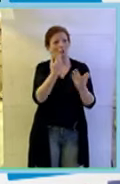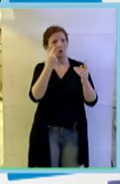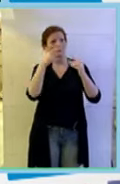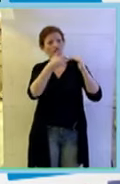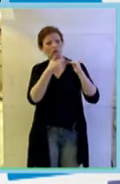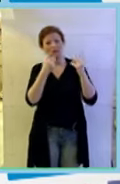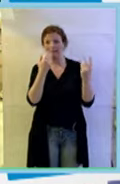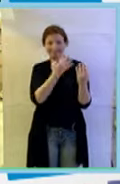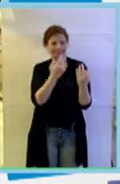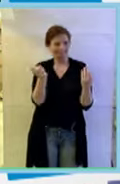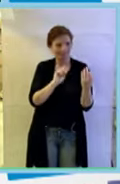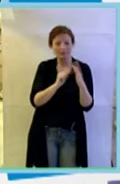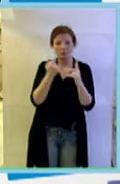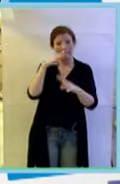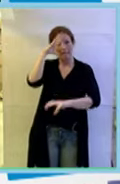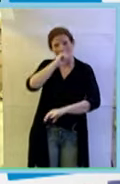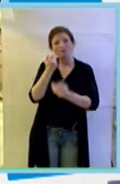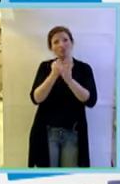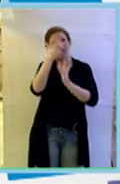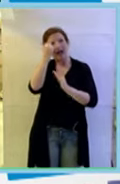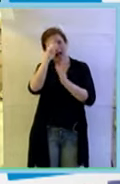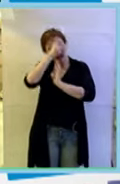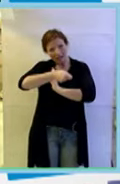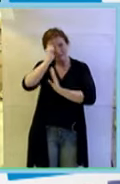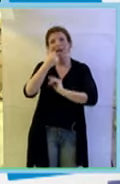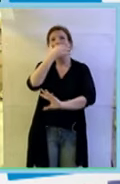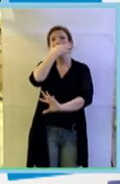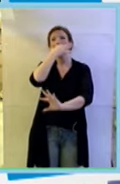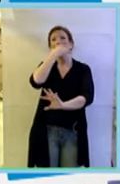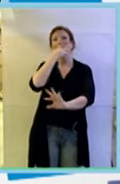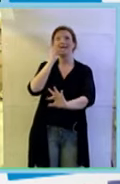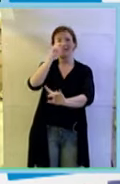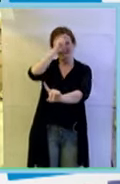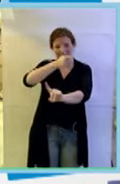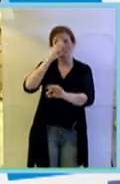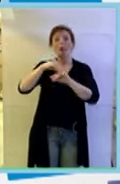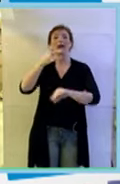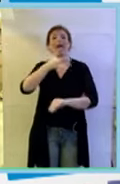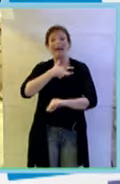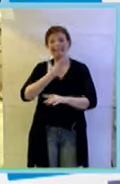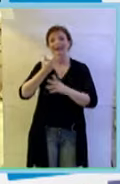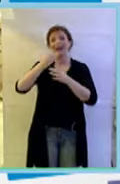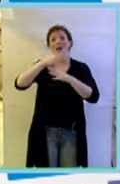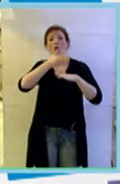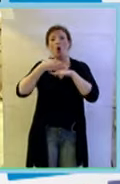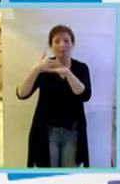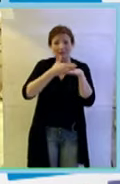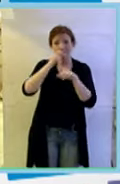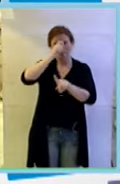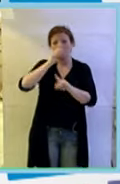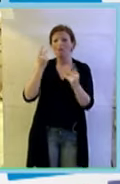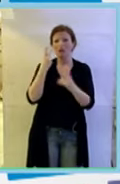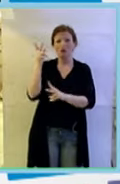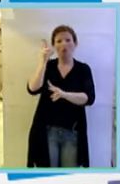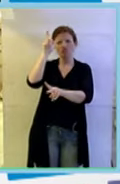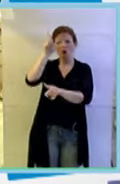riconosce l'importanza dell'arte l'importanza della bellezza l'importanza della condivisione dell'etica anche dell'etica una donna di quell'età